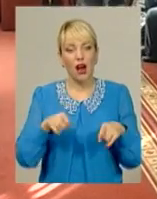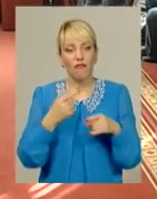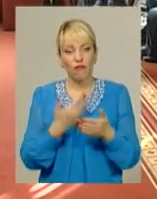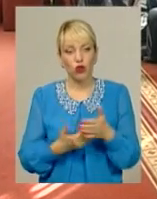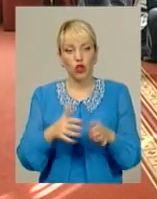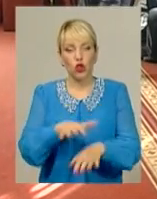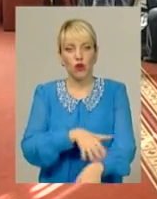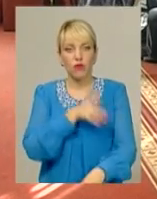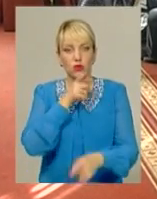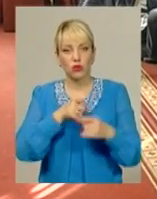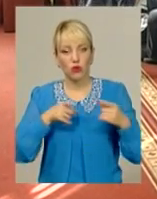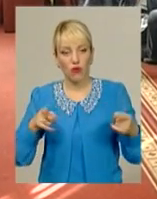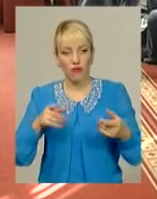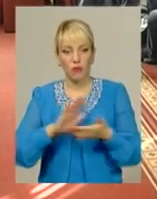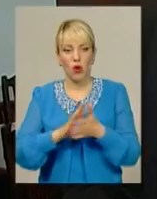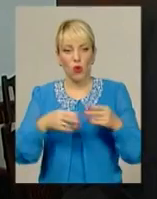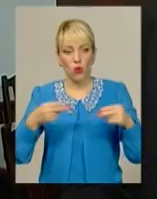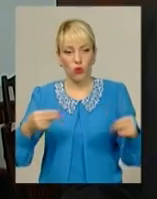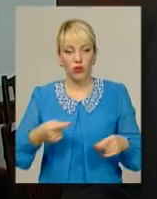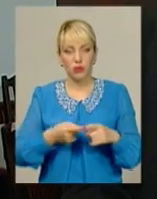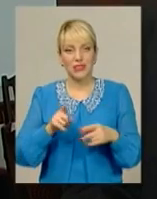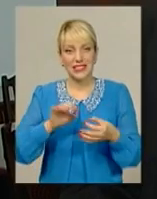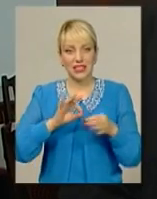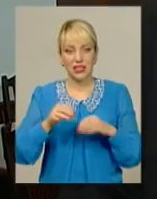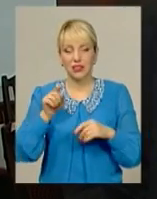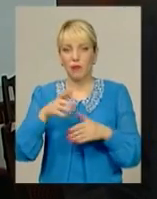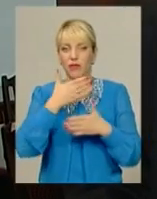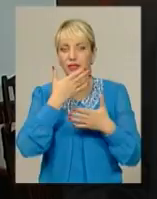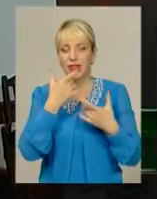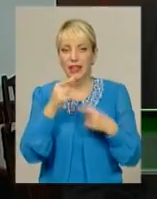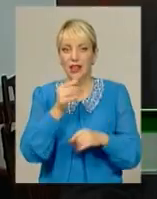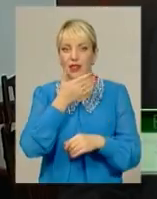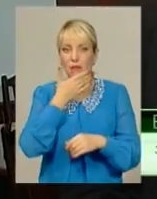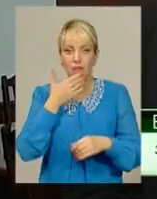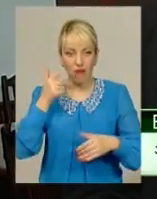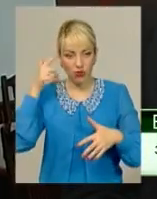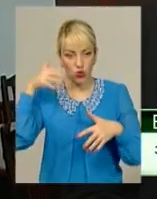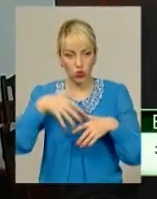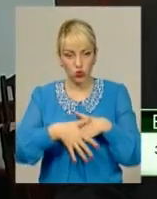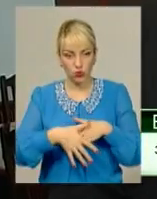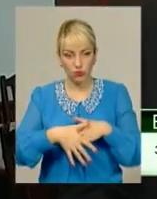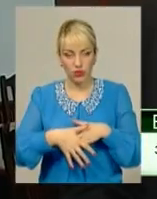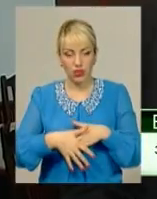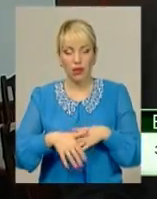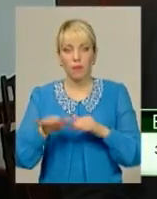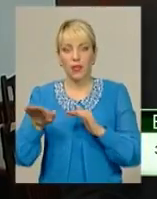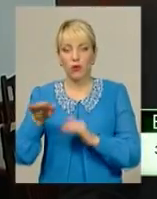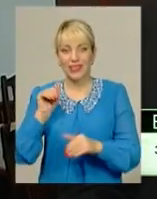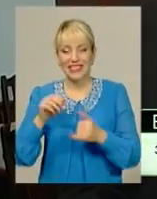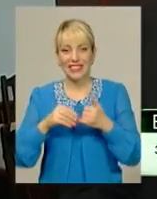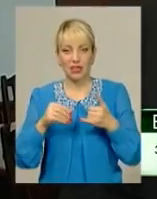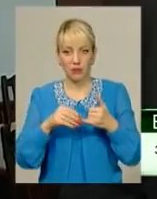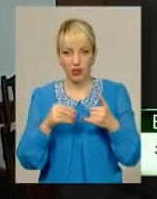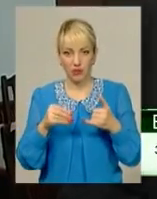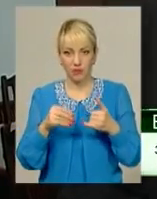довгостроковими угодами складніше. Там, де нема розуміння орендарів земельних ділянок,